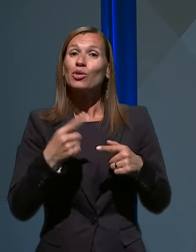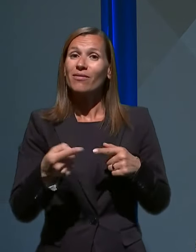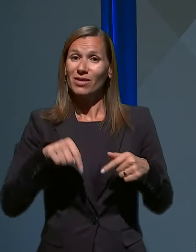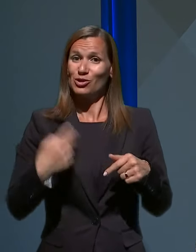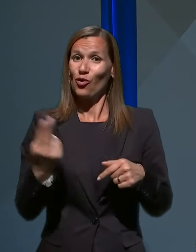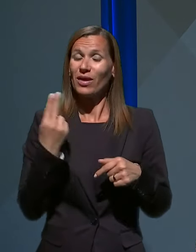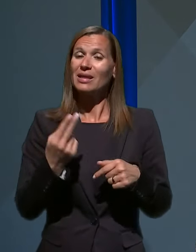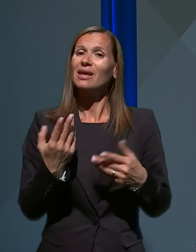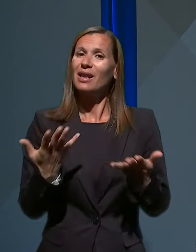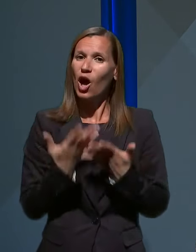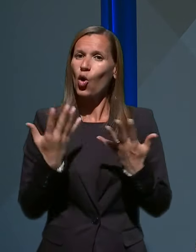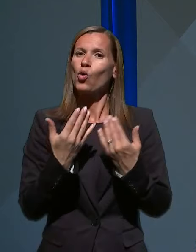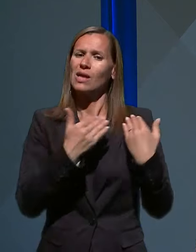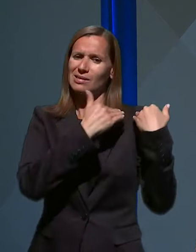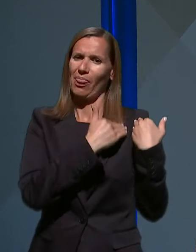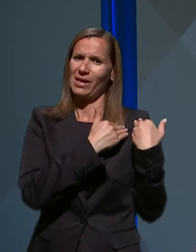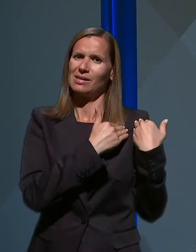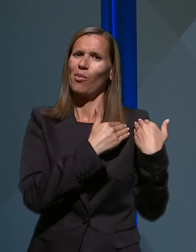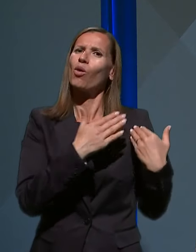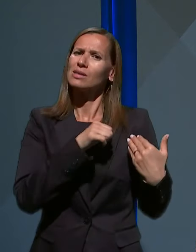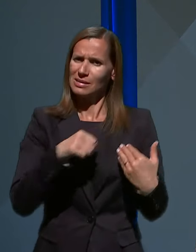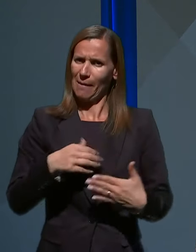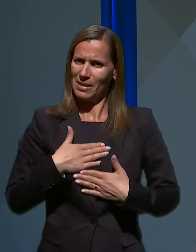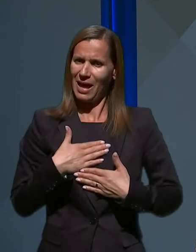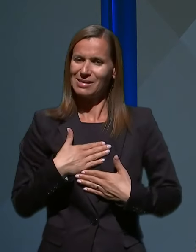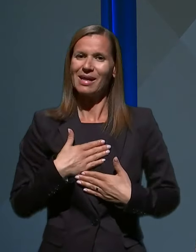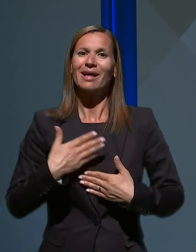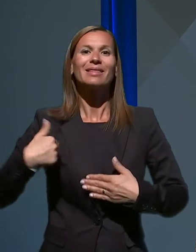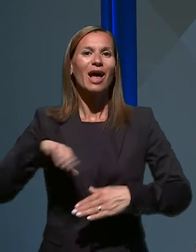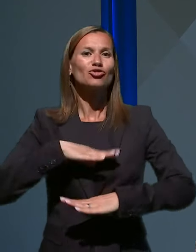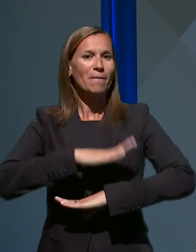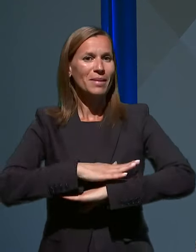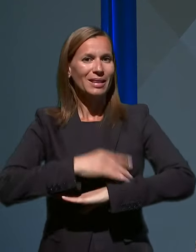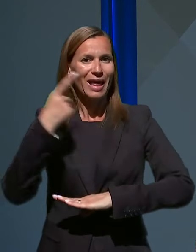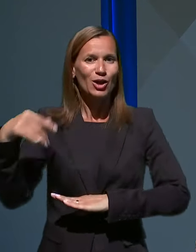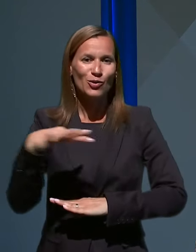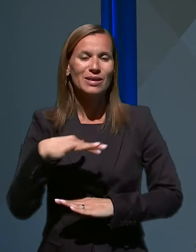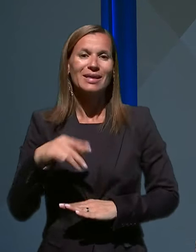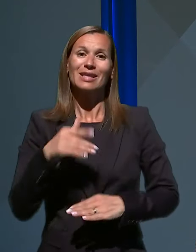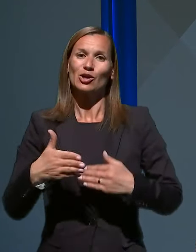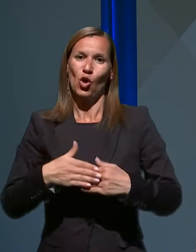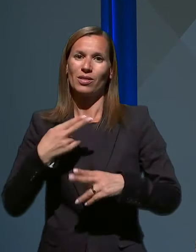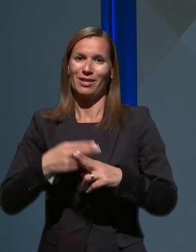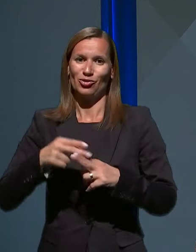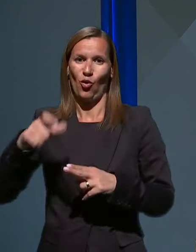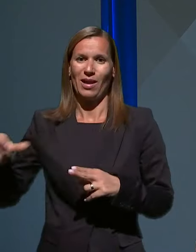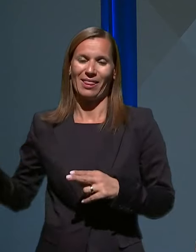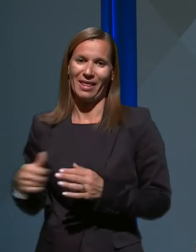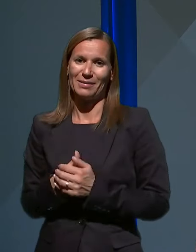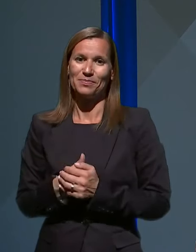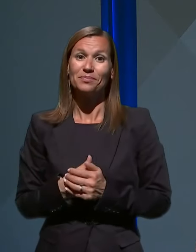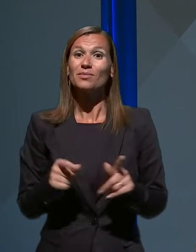sami nase, na naše pridne ljudi in na naše sodržavljane. Tudi pred